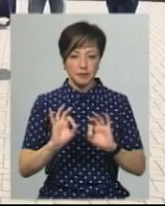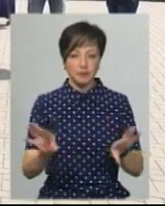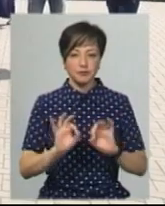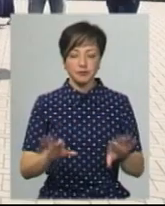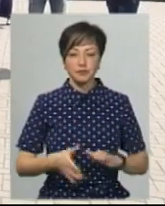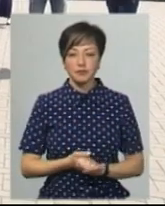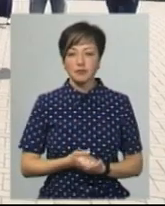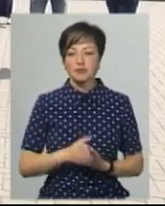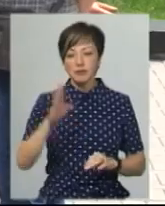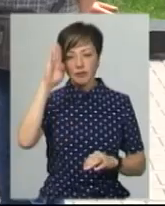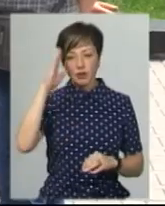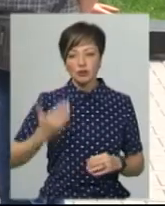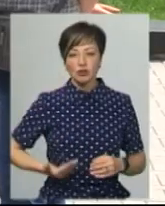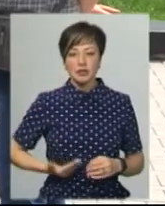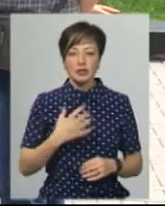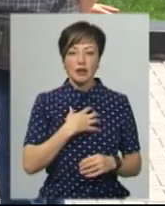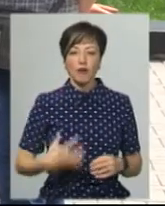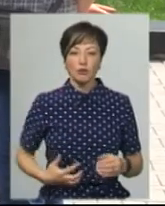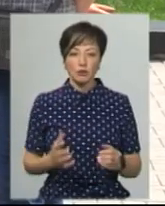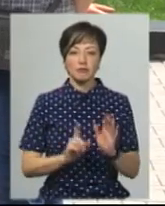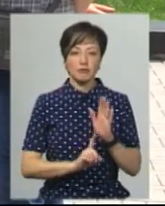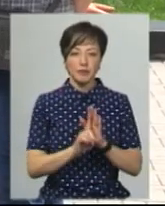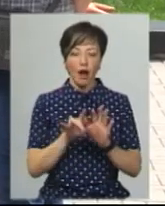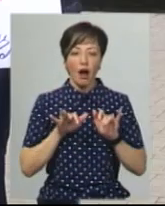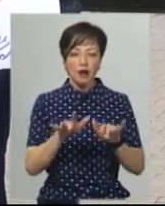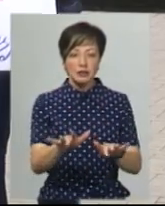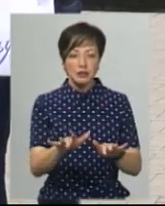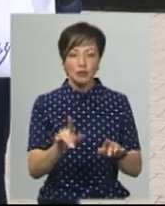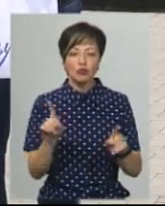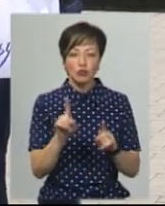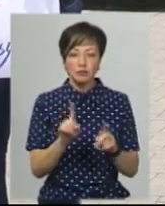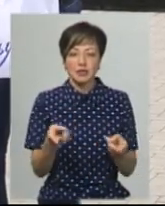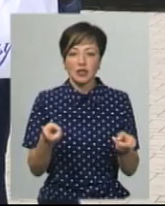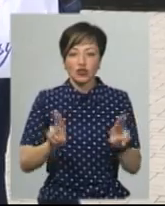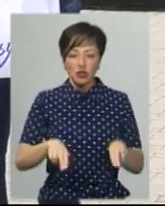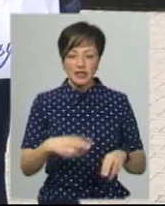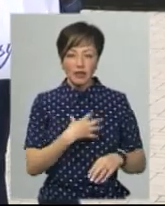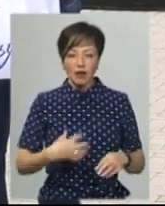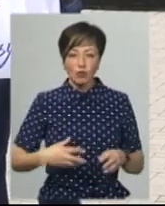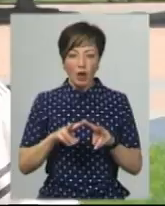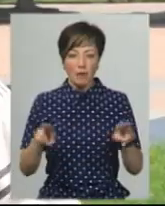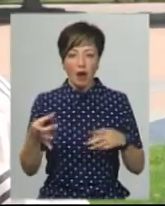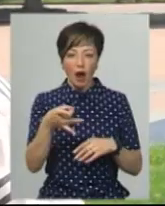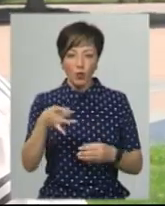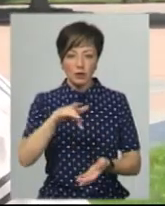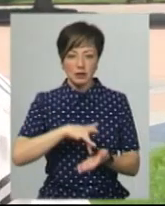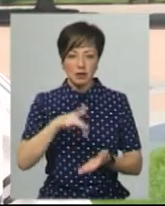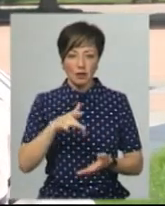Житель Славути Василь Паразінський долучився до акції, мета якої – залишити Славуту в статусі районного центру.